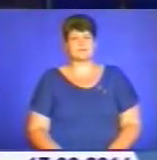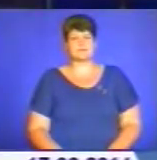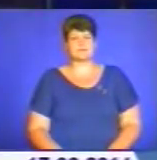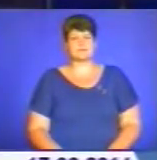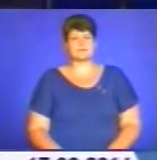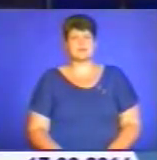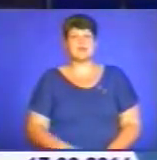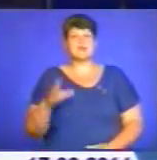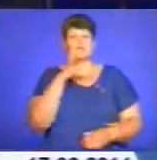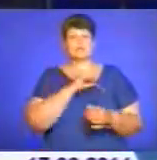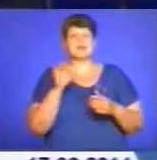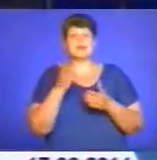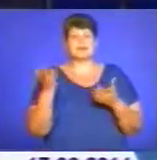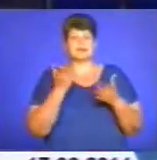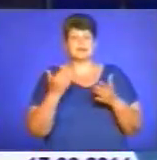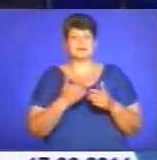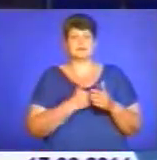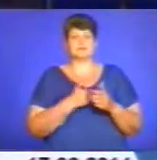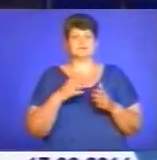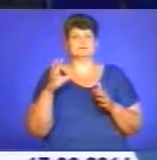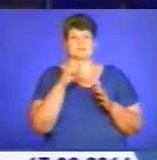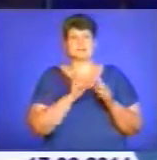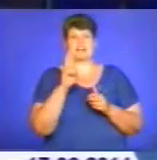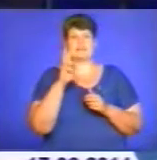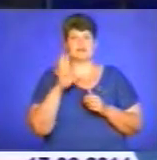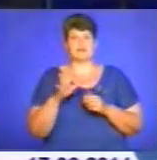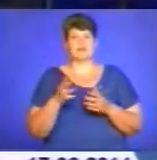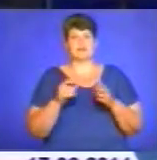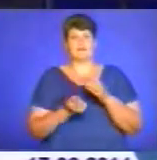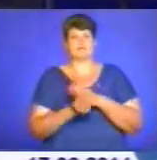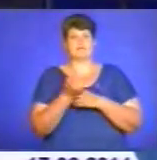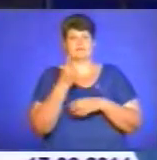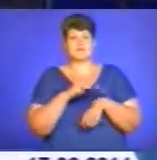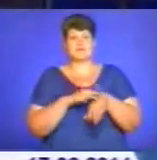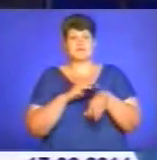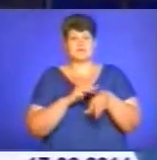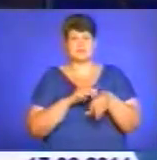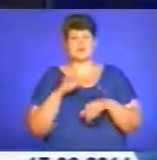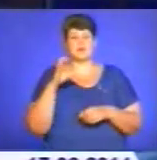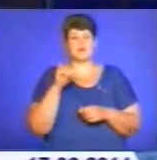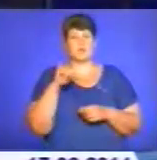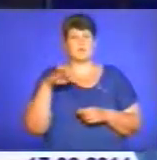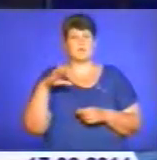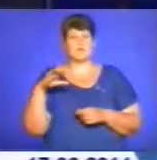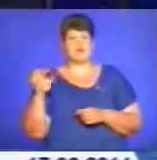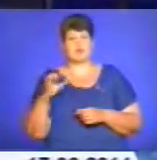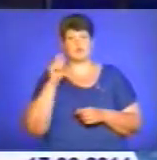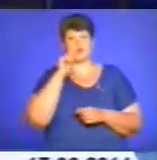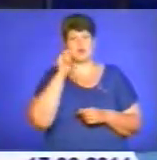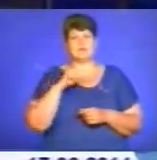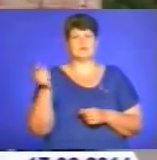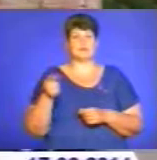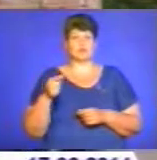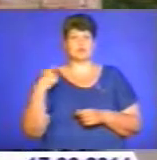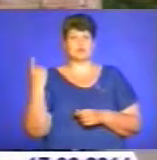Злодія, який спеціалізувався на квартирних крадіжках, викрили міліціонери. Відоматеріал сектору зв'язково з громадськістю УМВС України в Тернопільській області.